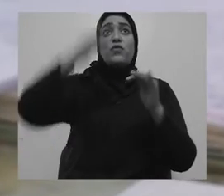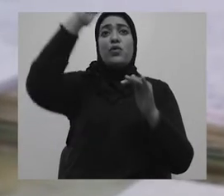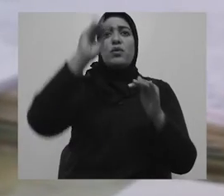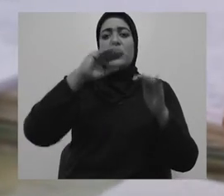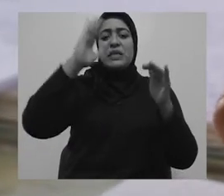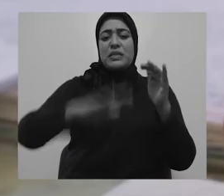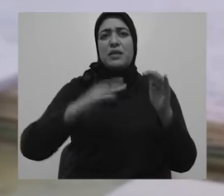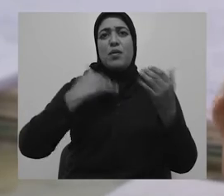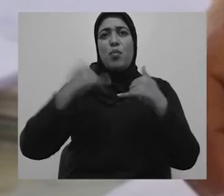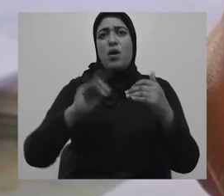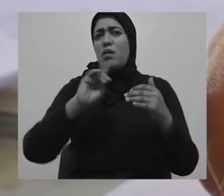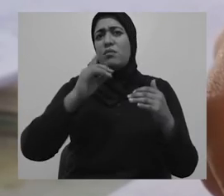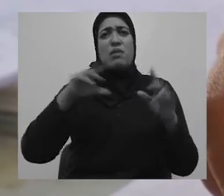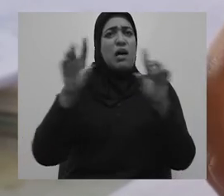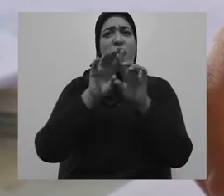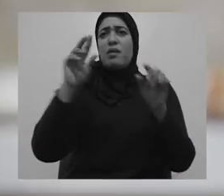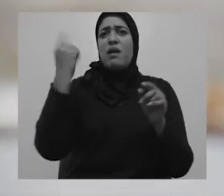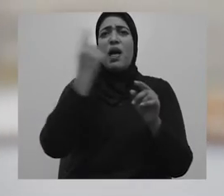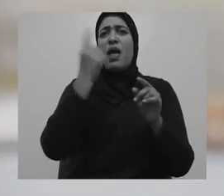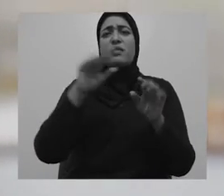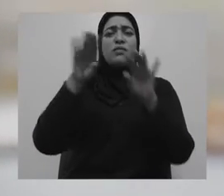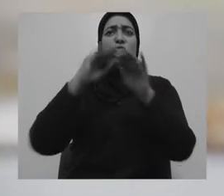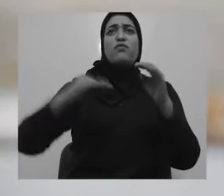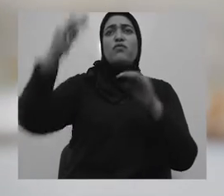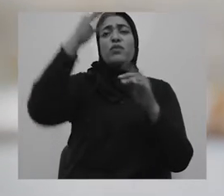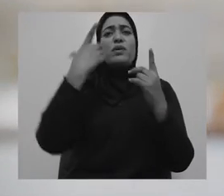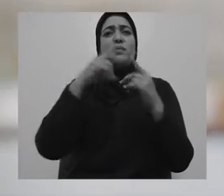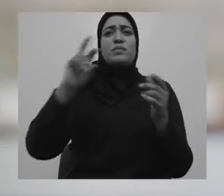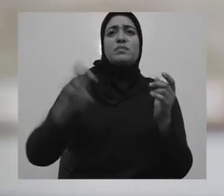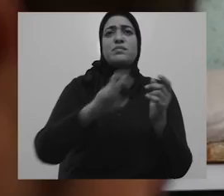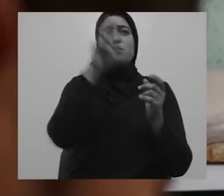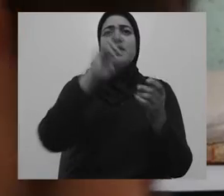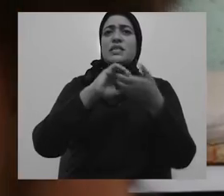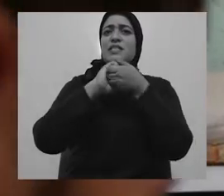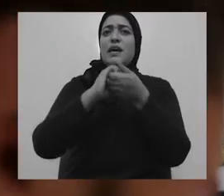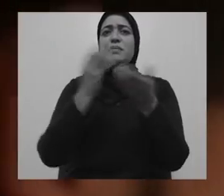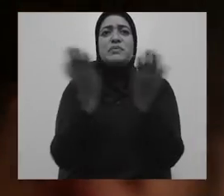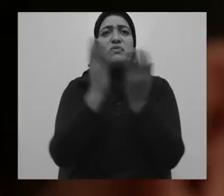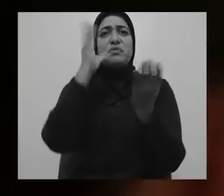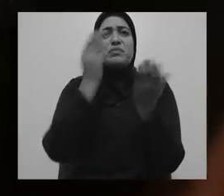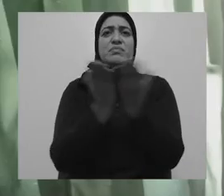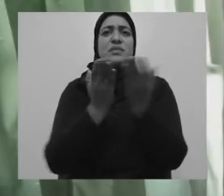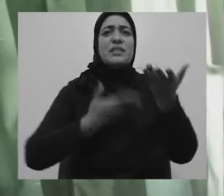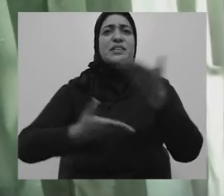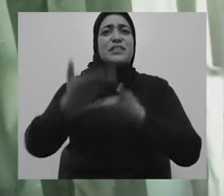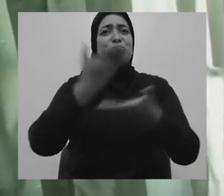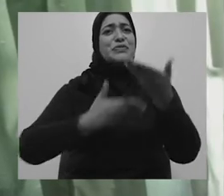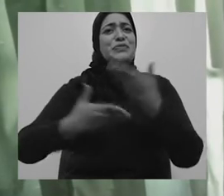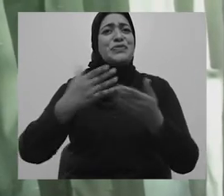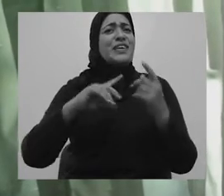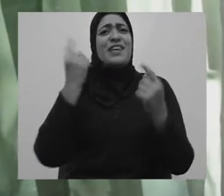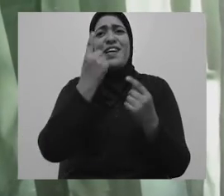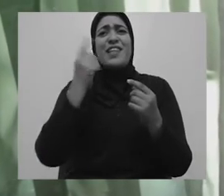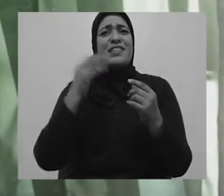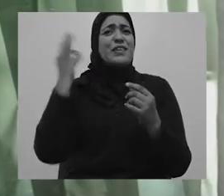cité universitaire pour prendre une chambre là-bas, ils m'ont proposé leur échecée au premier étage. C'est comme